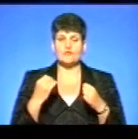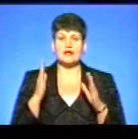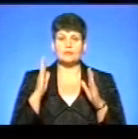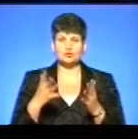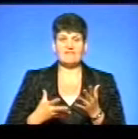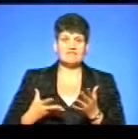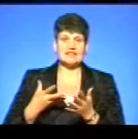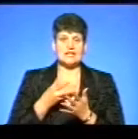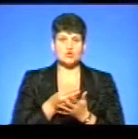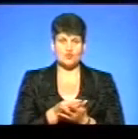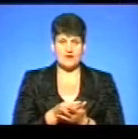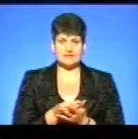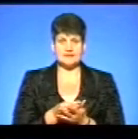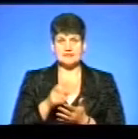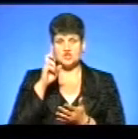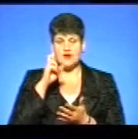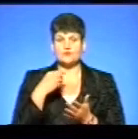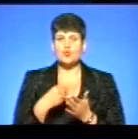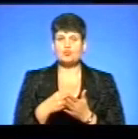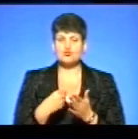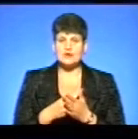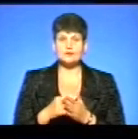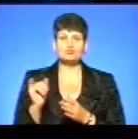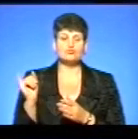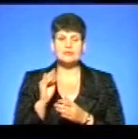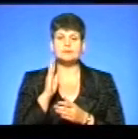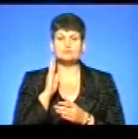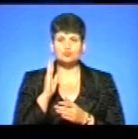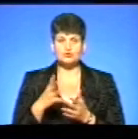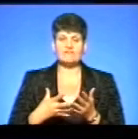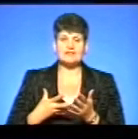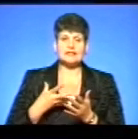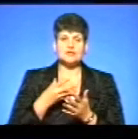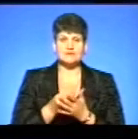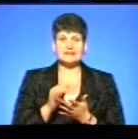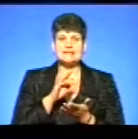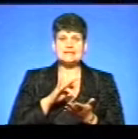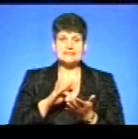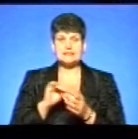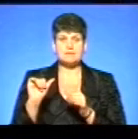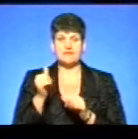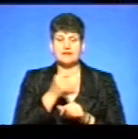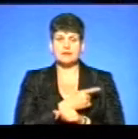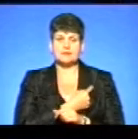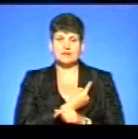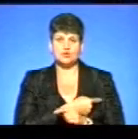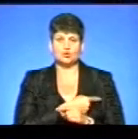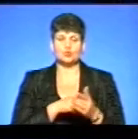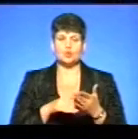фінансуватися з державного бюджету. І безпосередньо має фінансувати Центр первинної медико-санітарної допомоги,